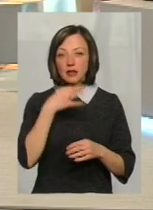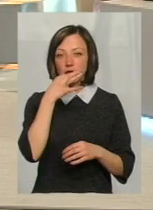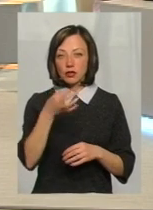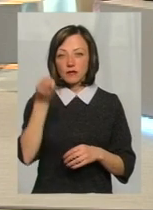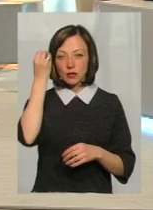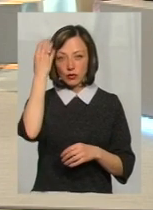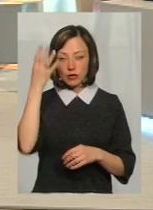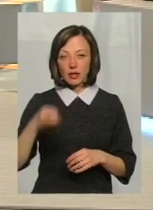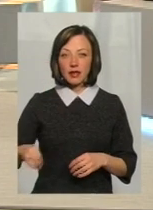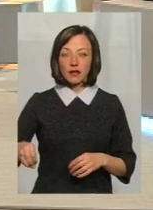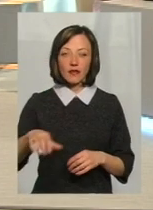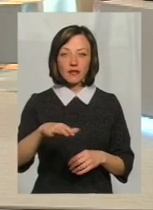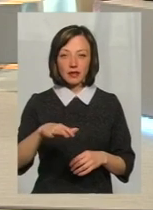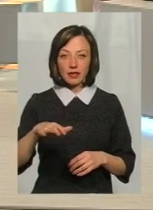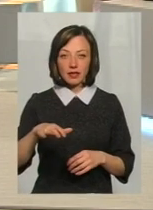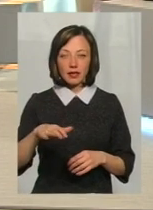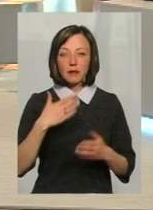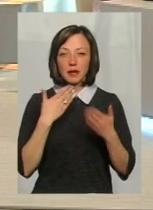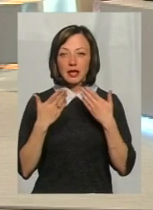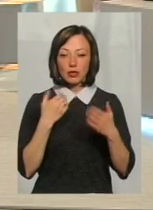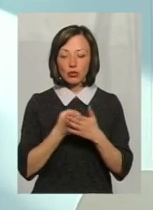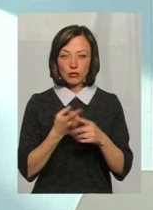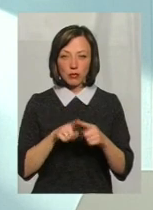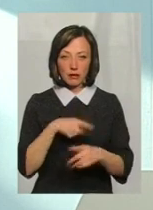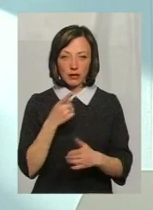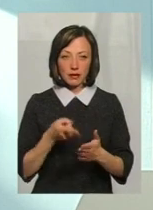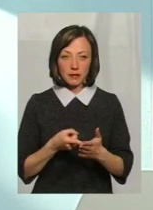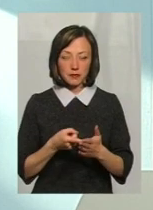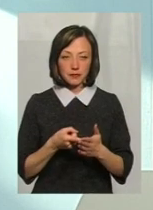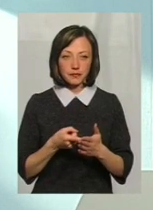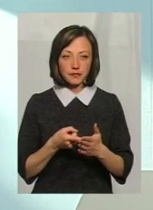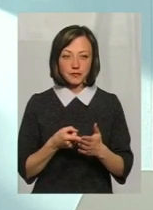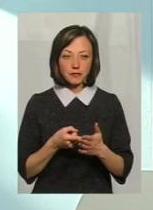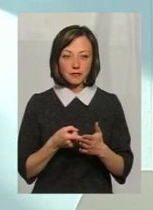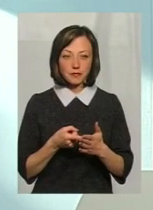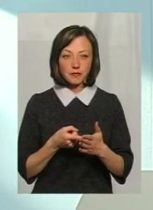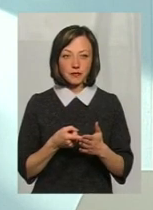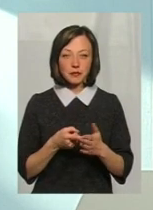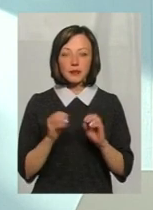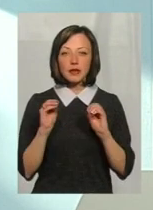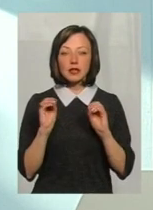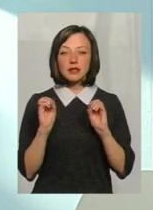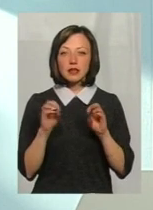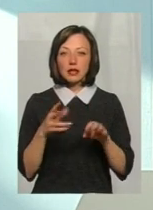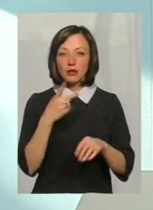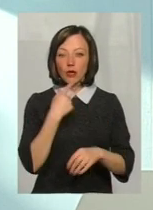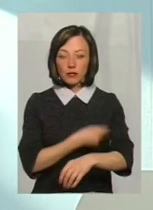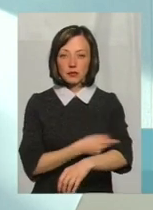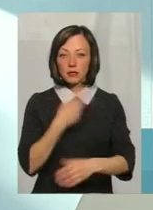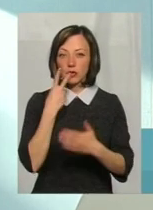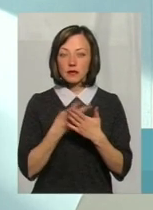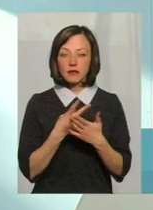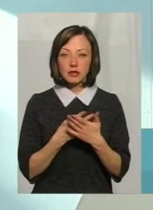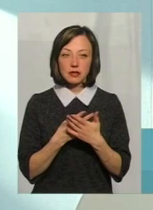цивілізований підхід до цього питання. Значить, здати кров, подивитися напругу